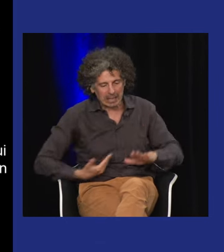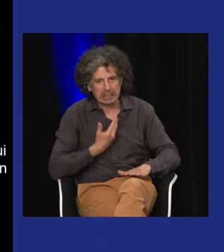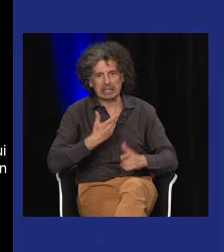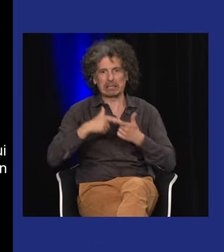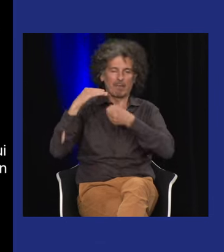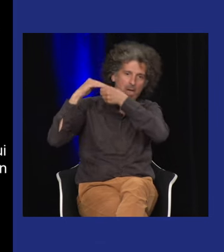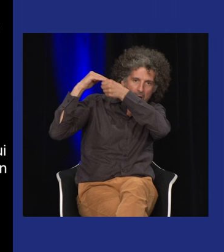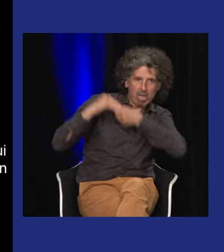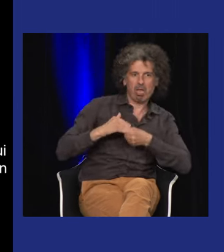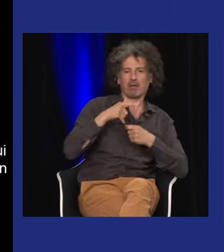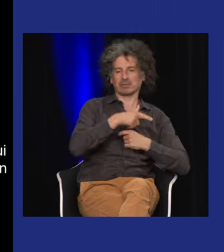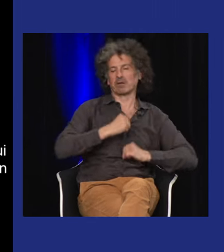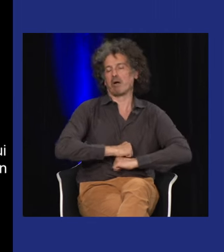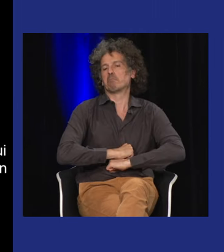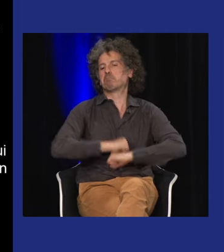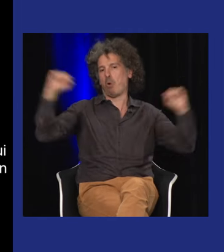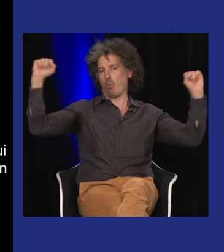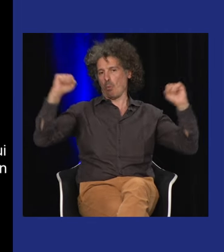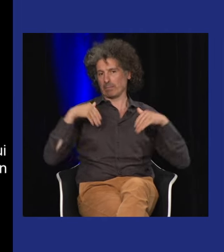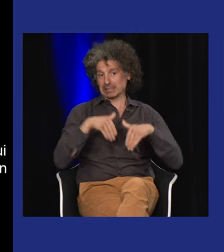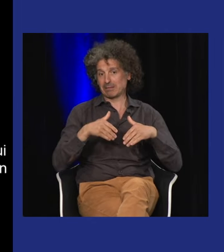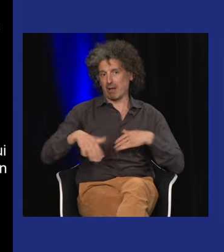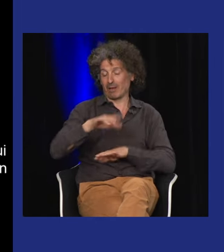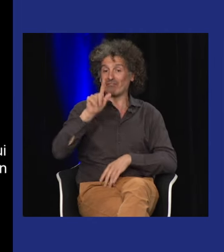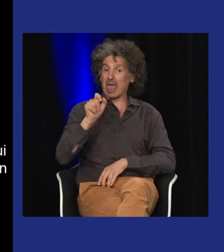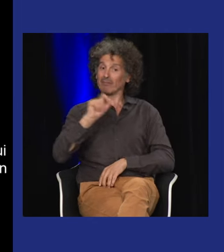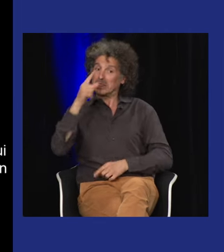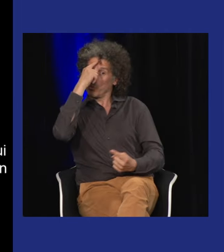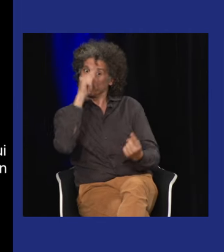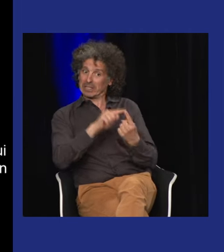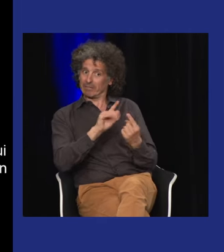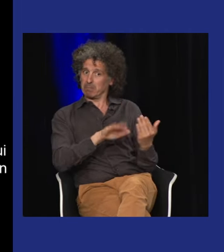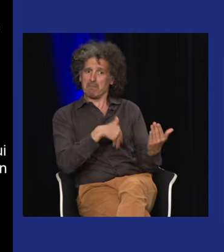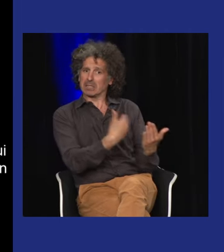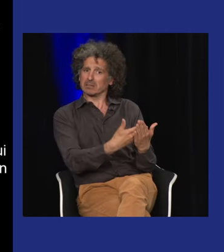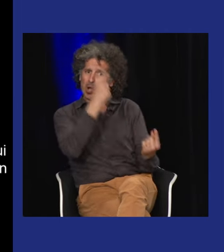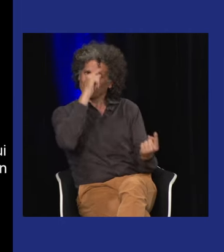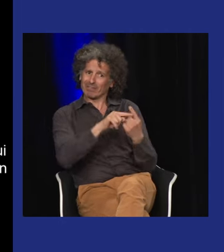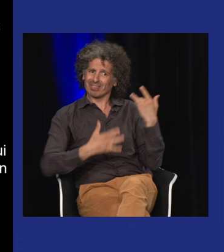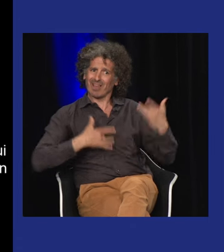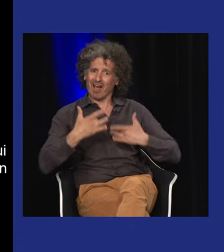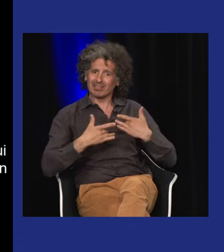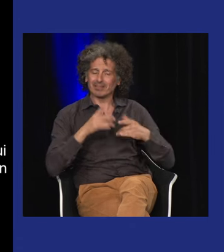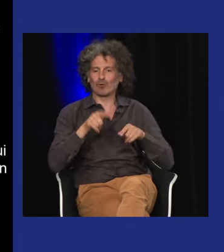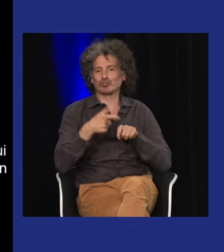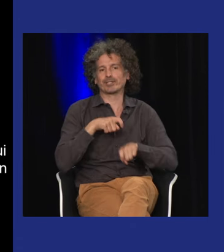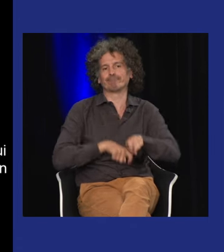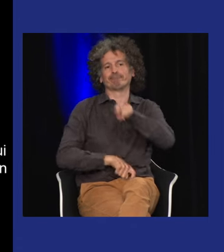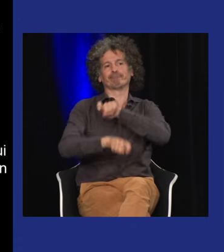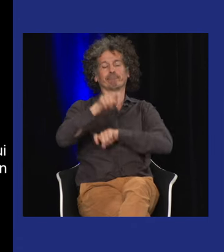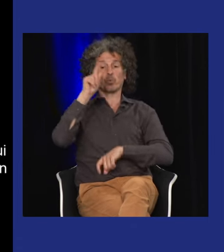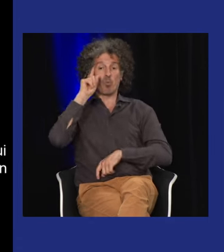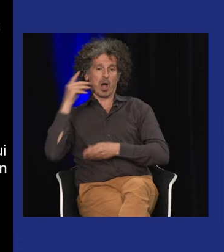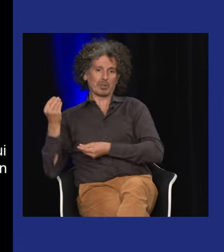'heure le passé traumatique de victime la discrimination que j'ai vécue elle peut être mise à mal grâce à